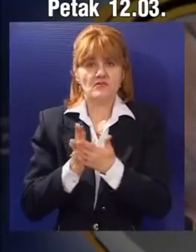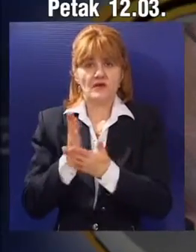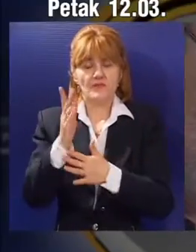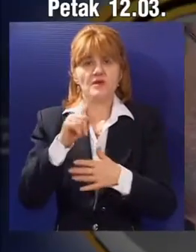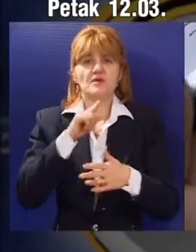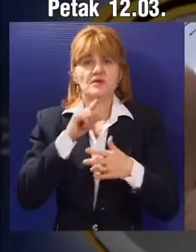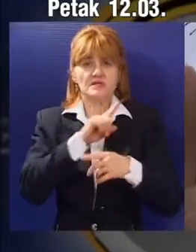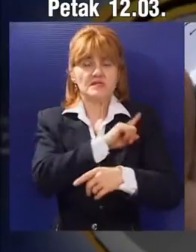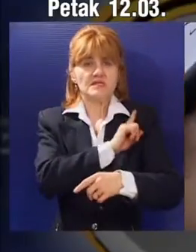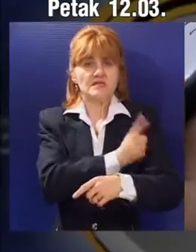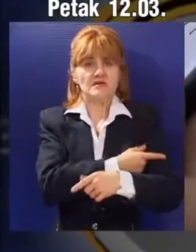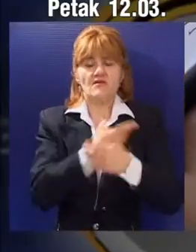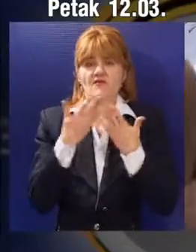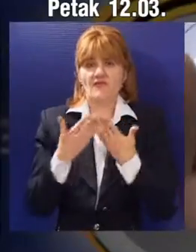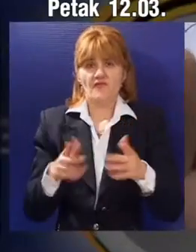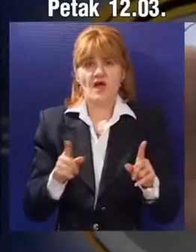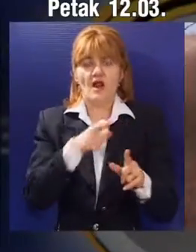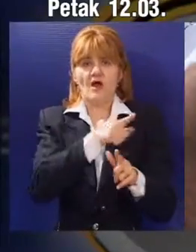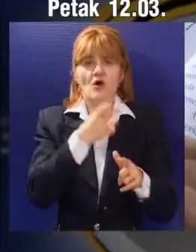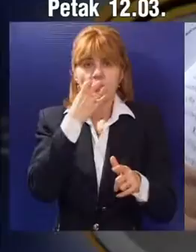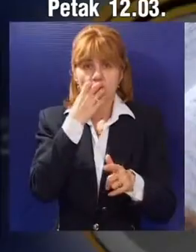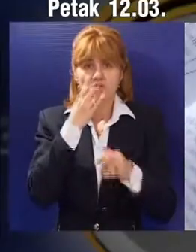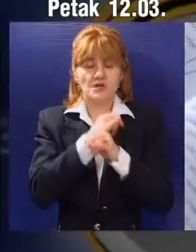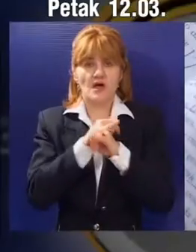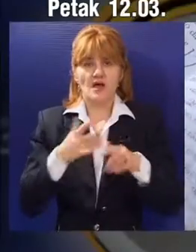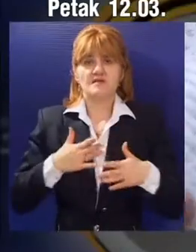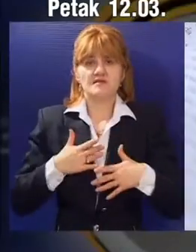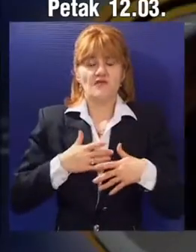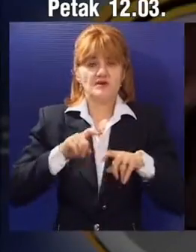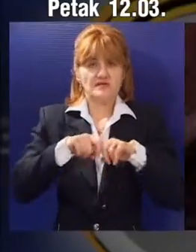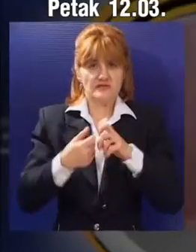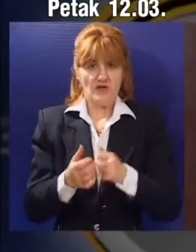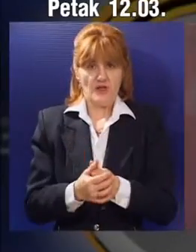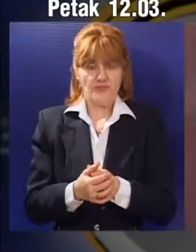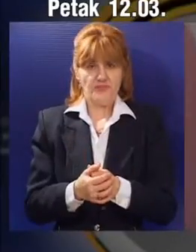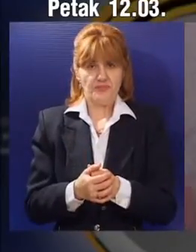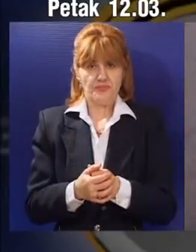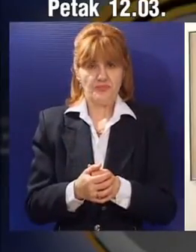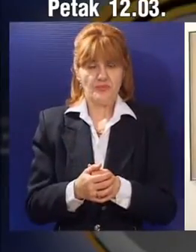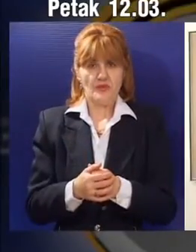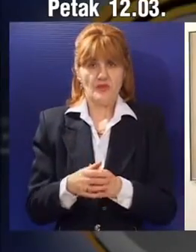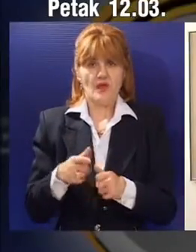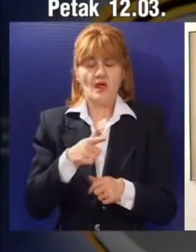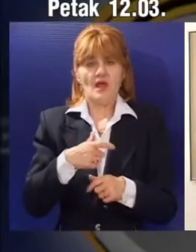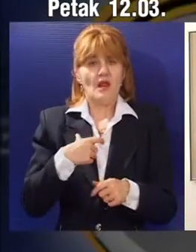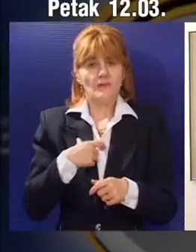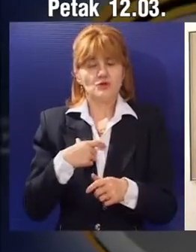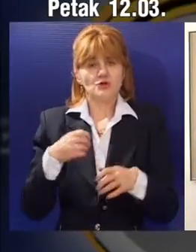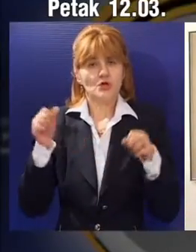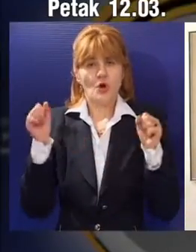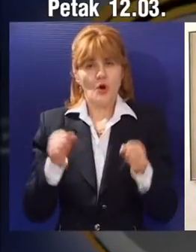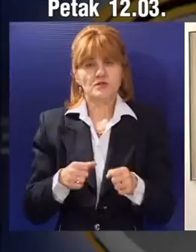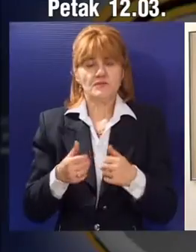lucidnošću i značajnom energijom, kao i doslednošću u realizaciji svojih ciljeva. Ne možete ozbiljno da se bavite